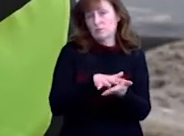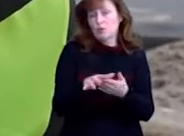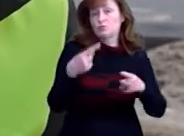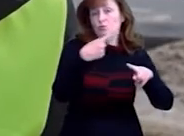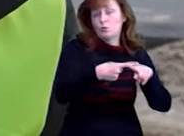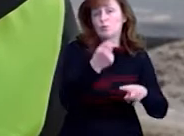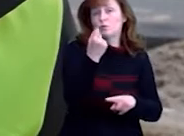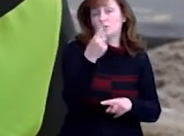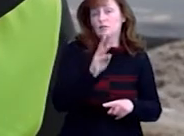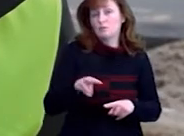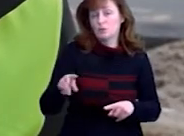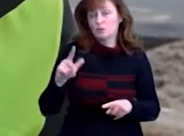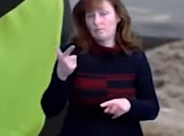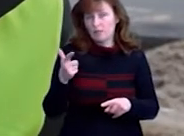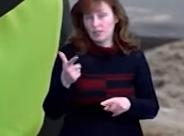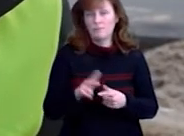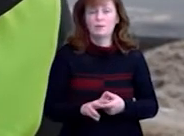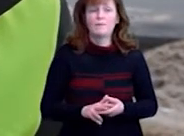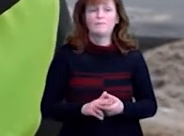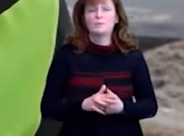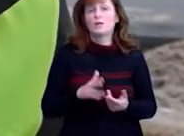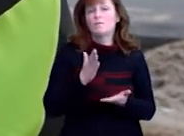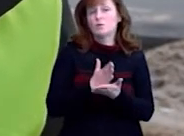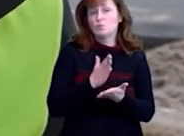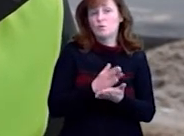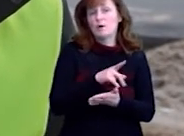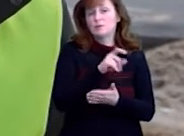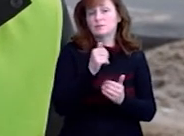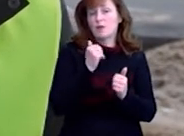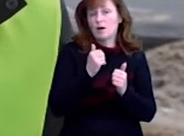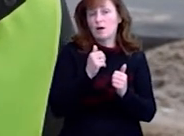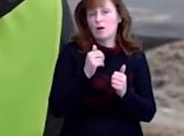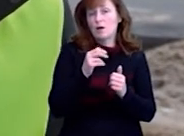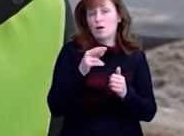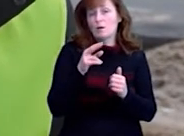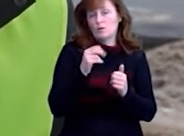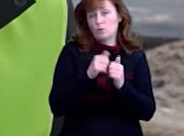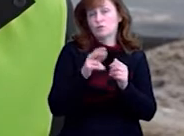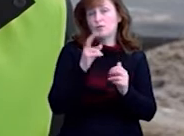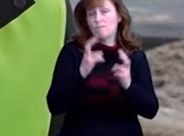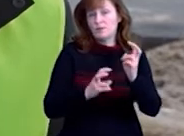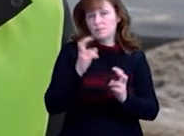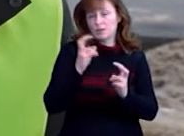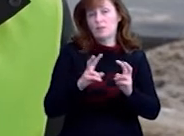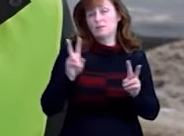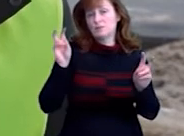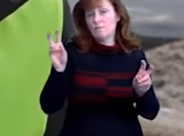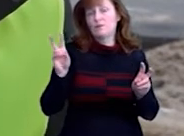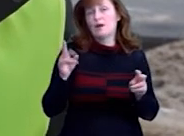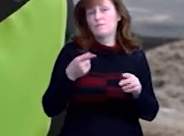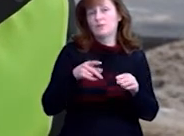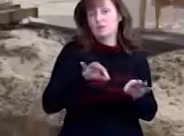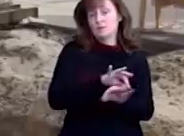Ігор Грищенко. Заміна каналізаційного колектору відбувається за кошти підприємства в рамках інвестиційної програми на